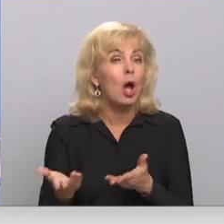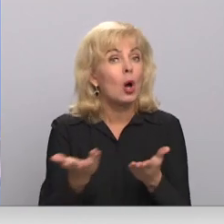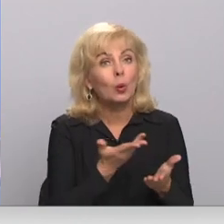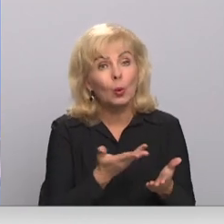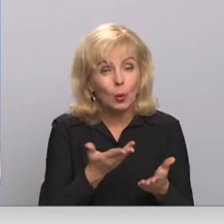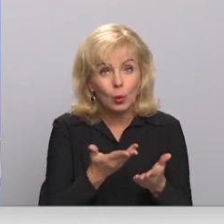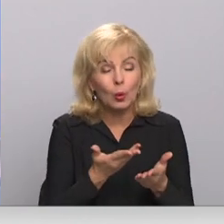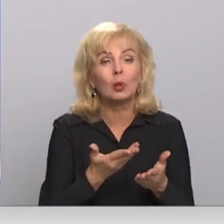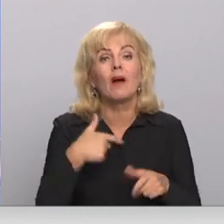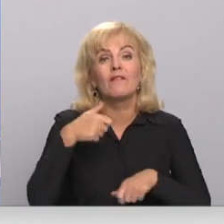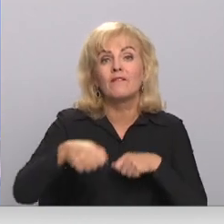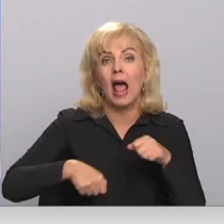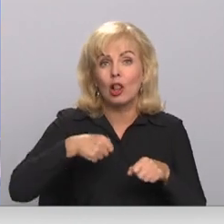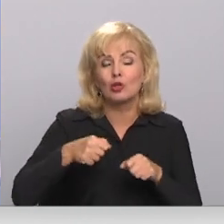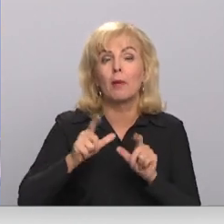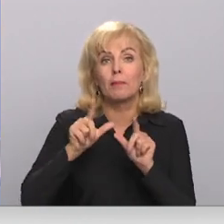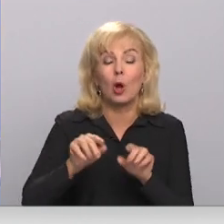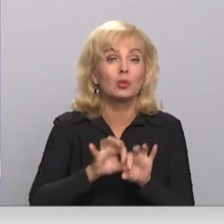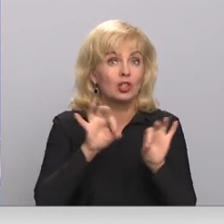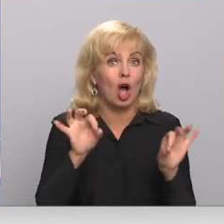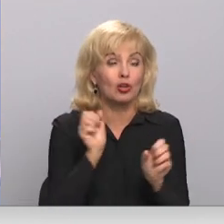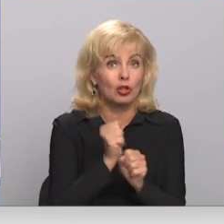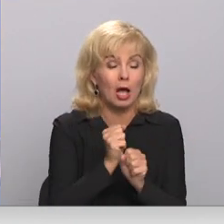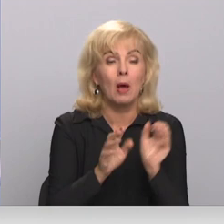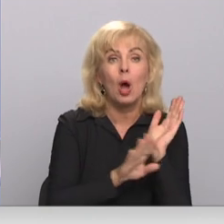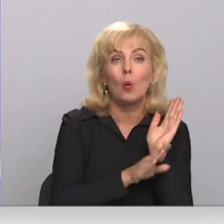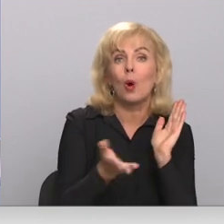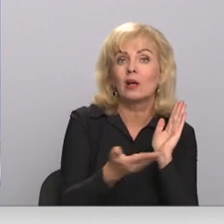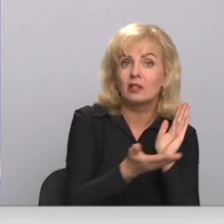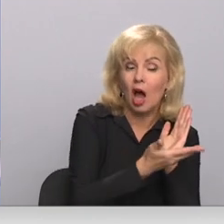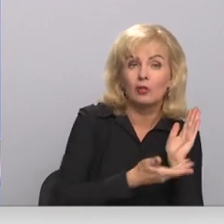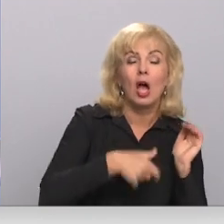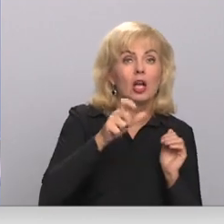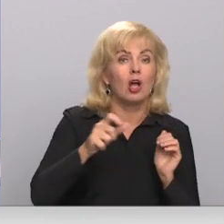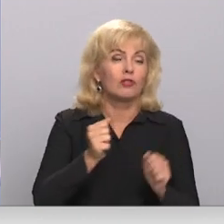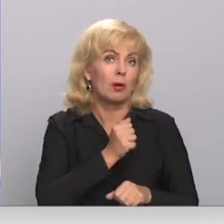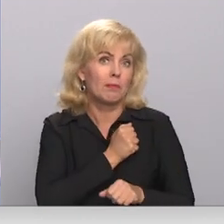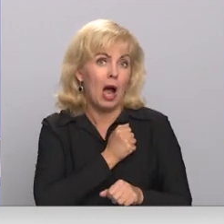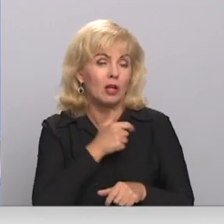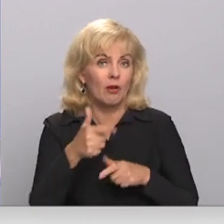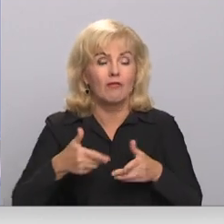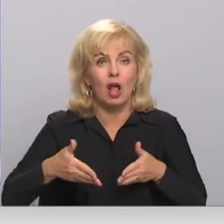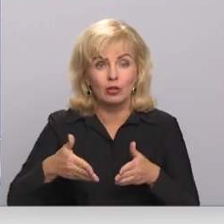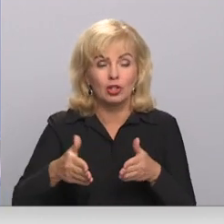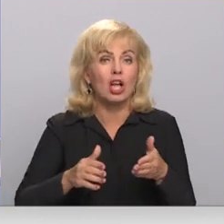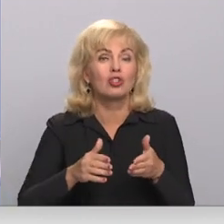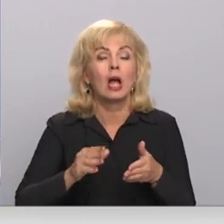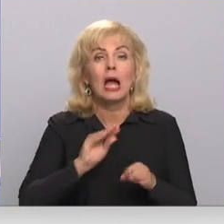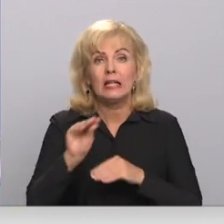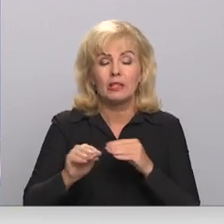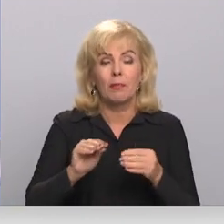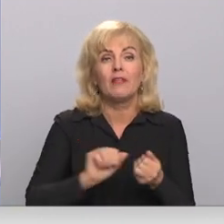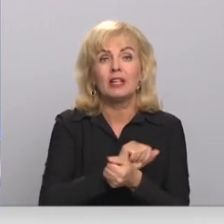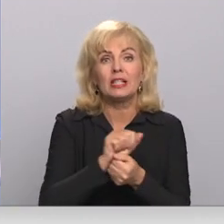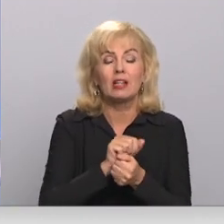velisipēdistiem braukt. Tagad sākušies darbi, koku zāģēšanu un iedzīvotāja baidās, ka veloceliņa izbūve iznīcinās senu